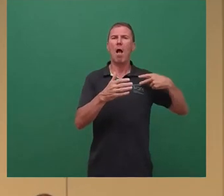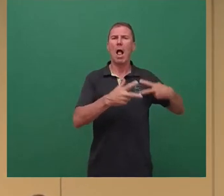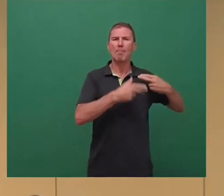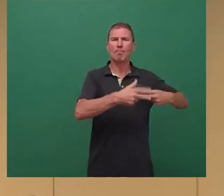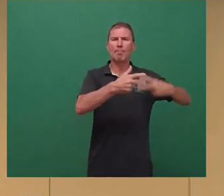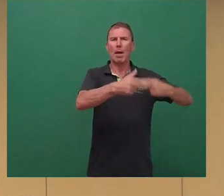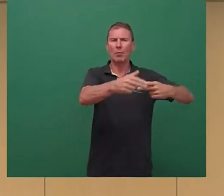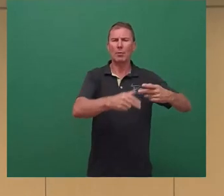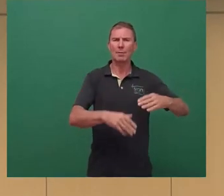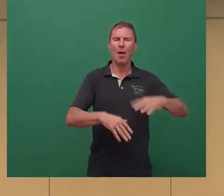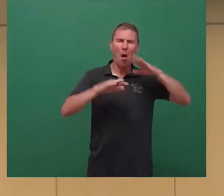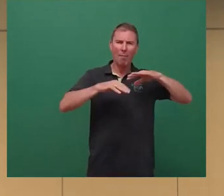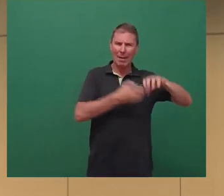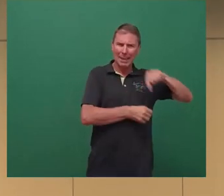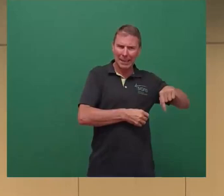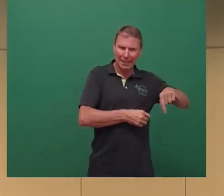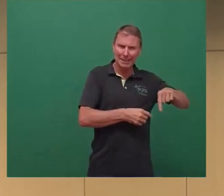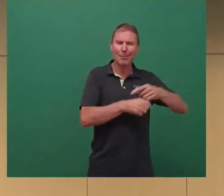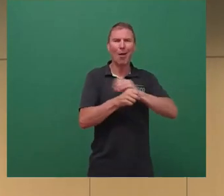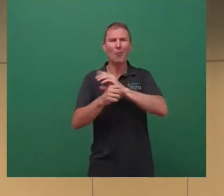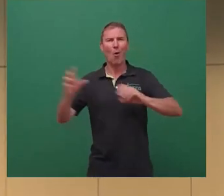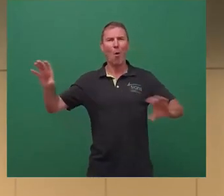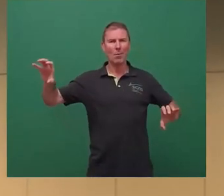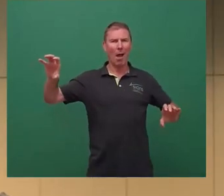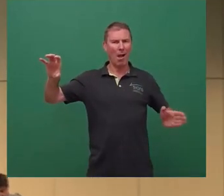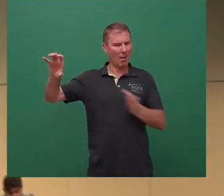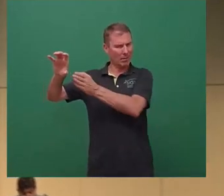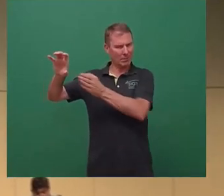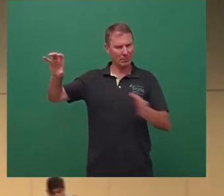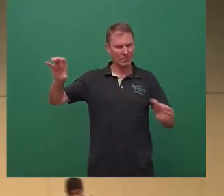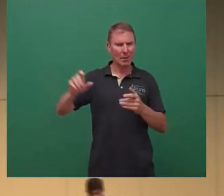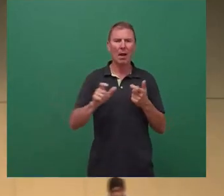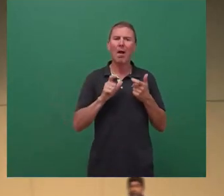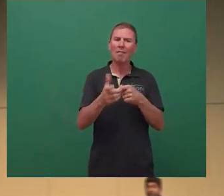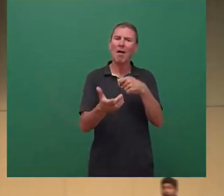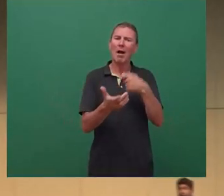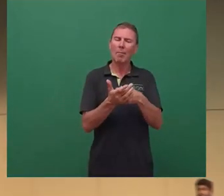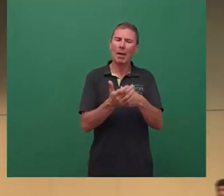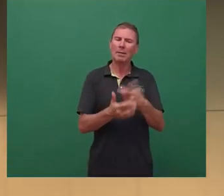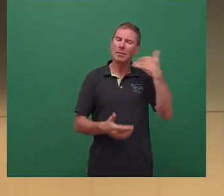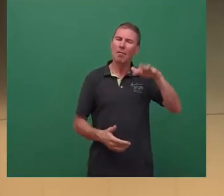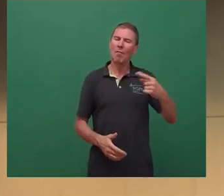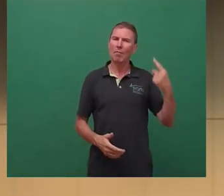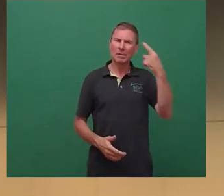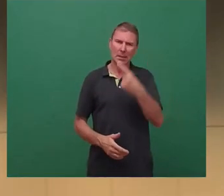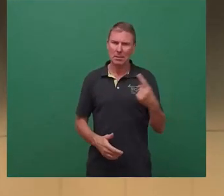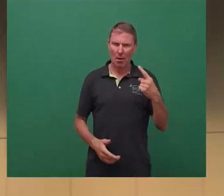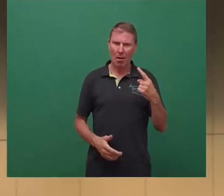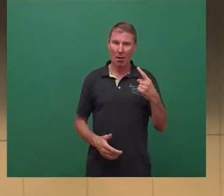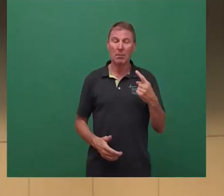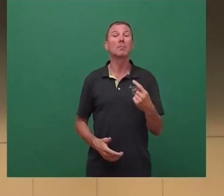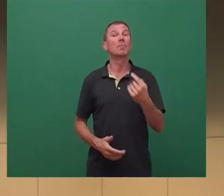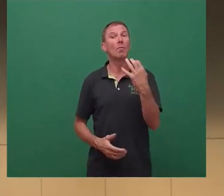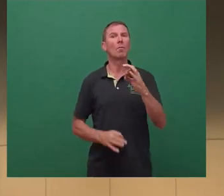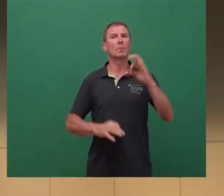Hochwasserkrise und Coronakrise. Die Fahrpreise sind in diesen 15 Jahren um 50 Prozent